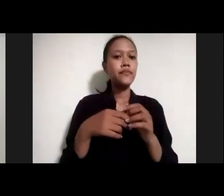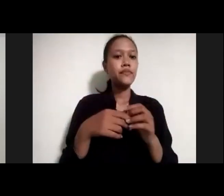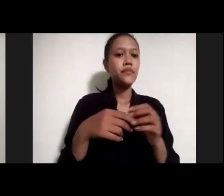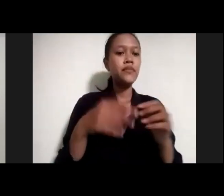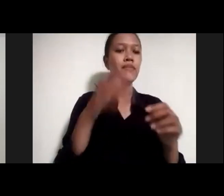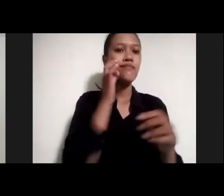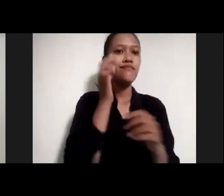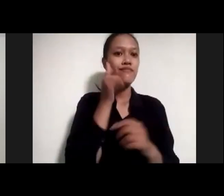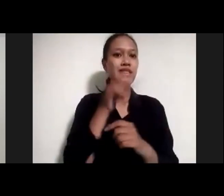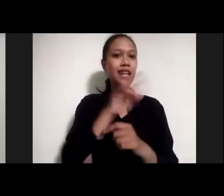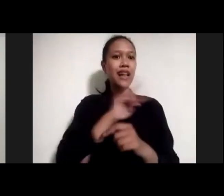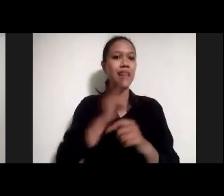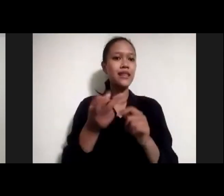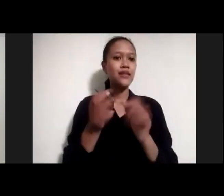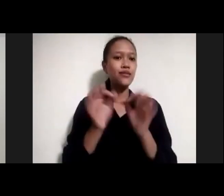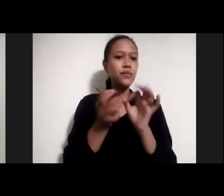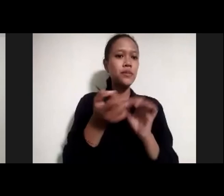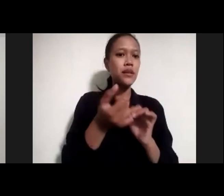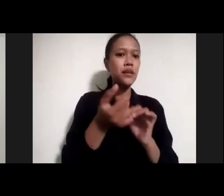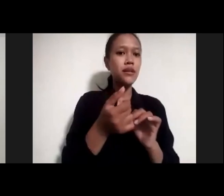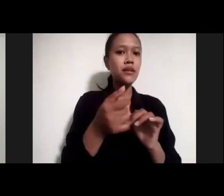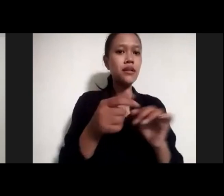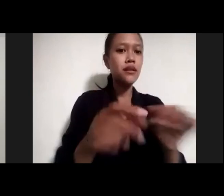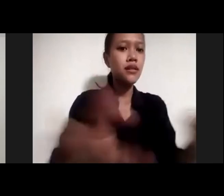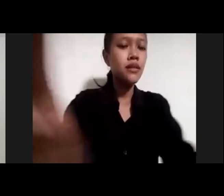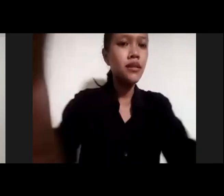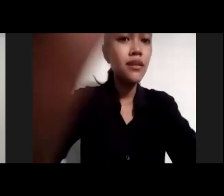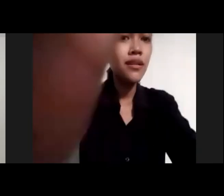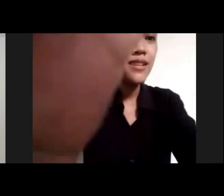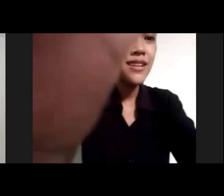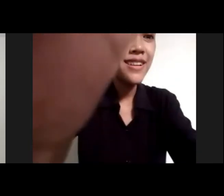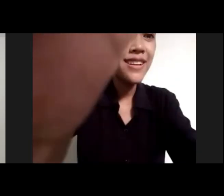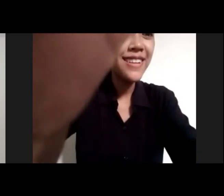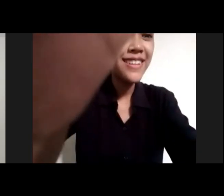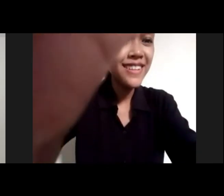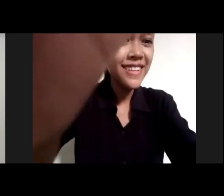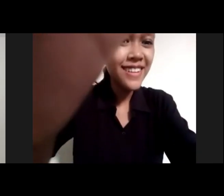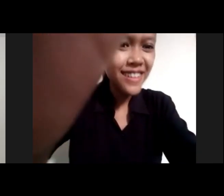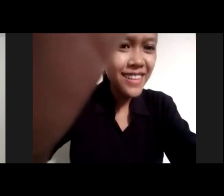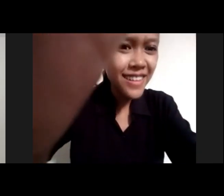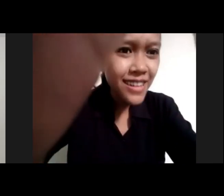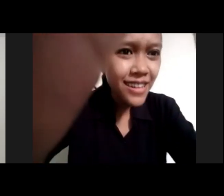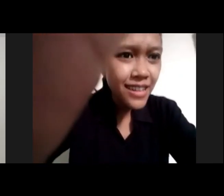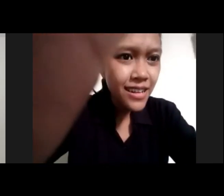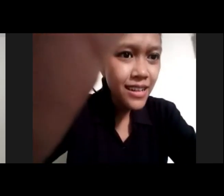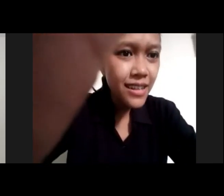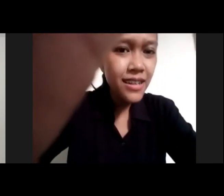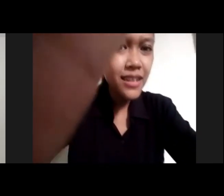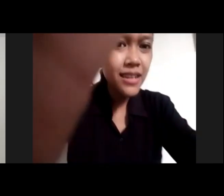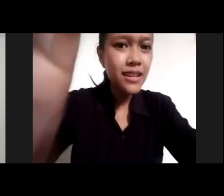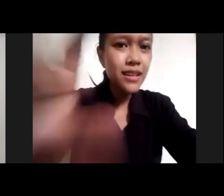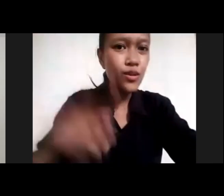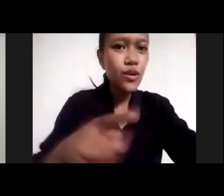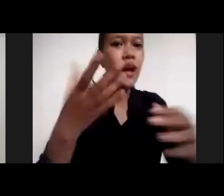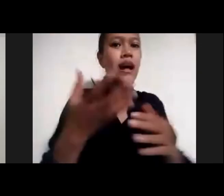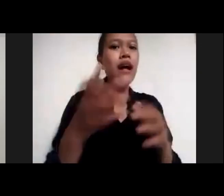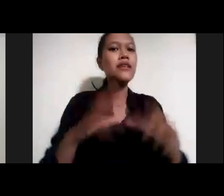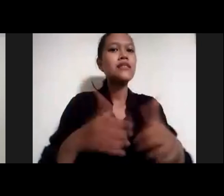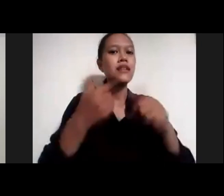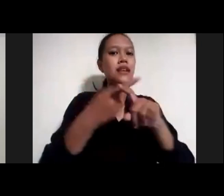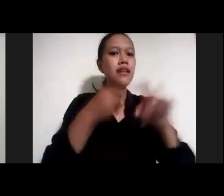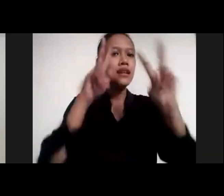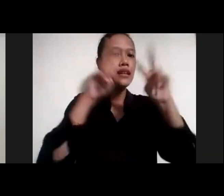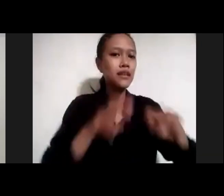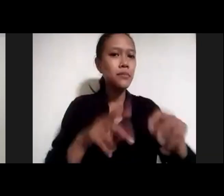itu laporan-laporannya adalah laporan menerjemahkan dari hasil riset penelitian lembaga